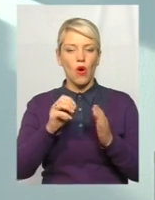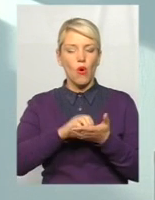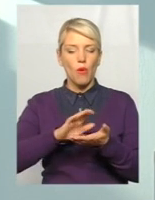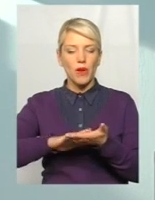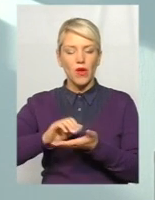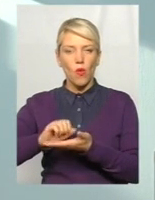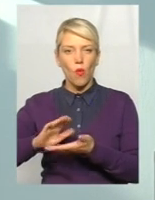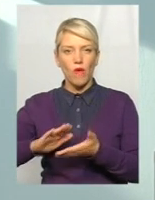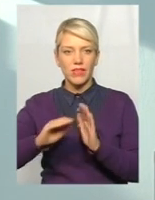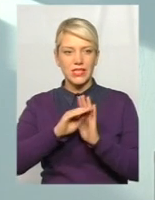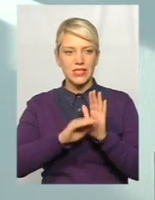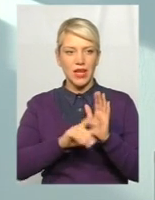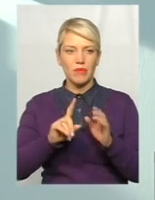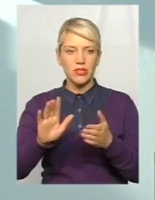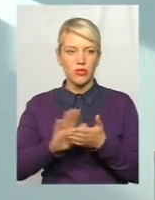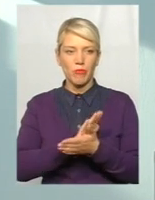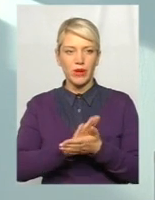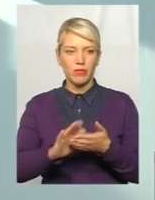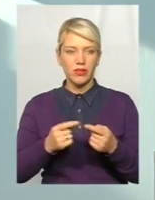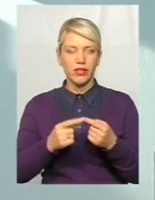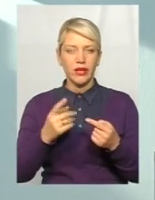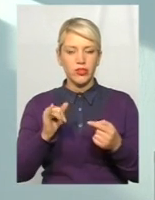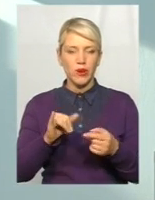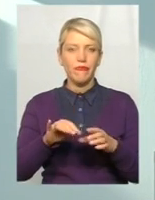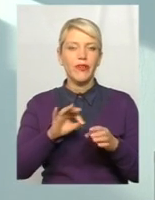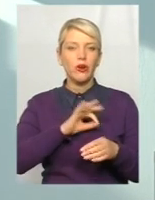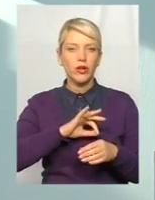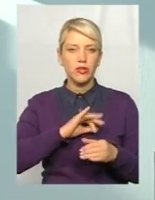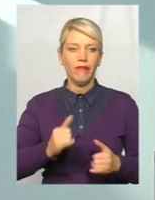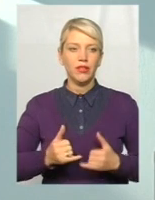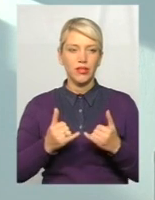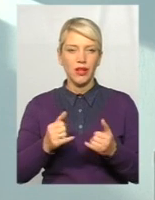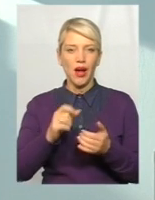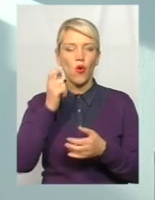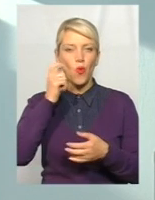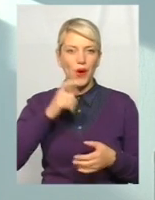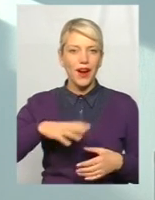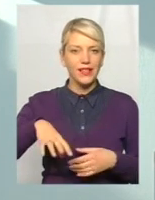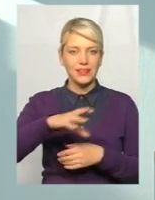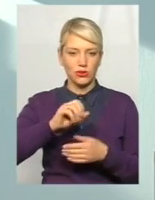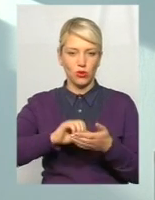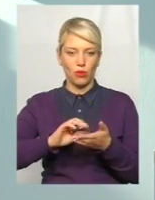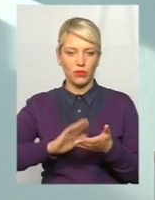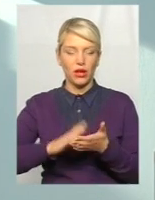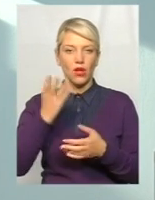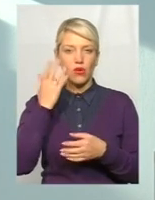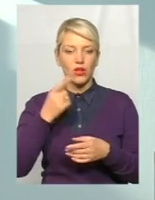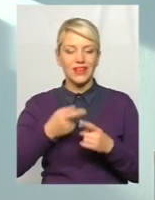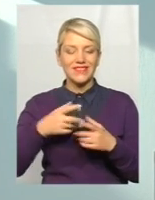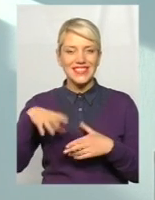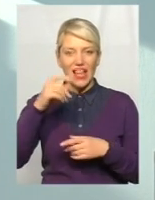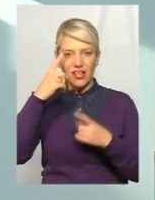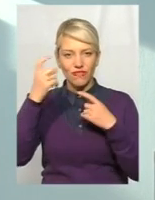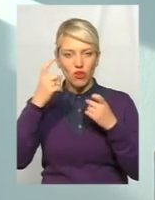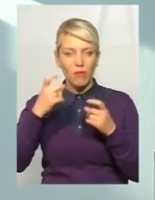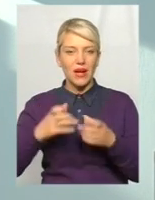того, щоб приймати певні управлінські рішення, щоб використовувати її саме для управлінського обліку, коли інформація консолідується, коли в кожному